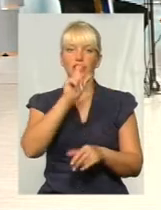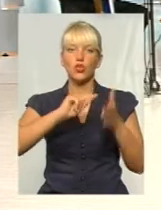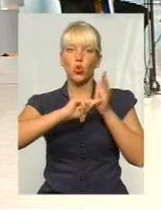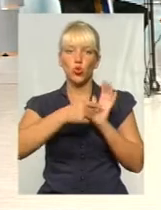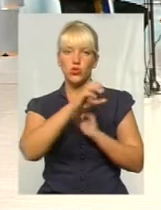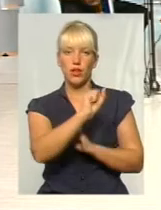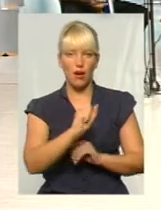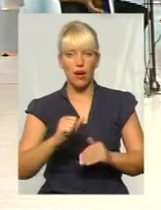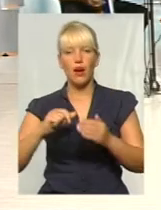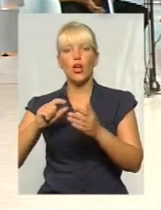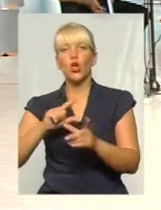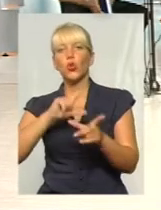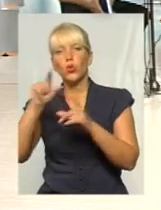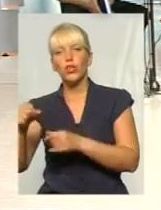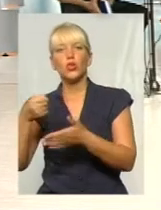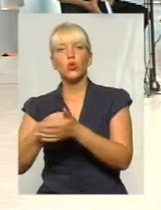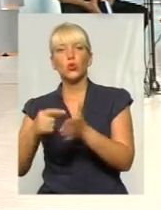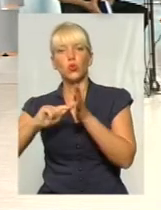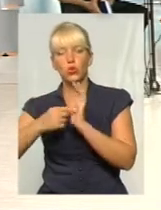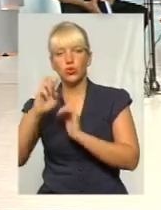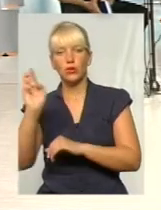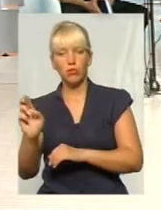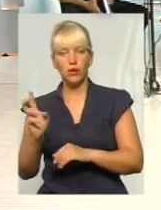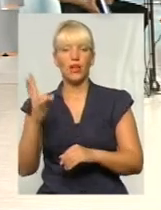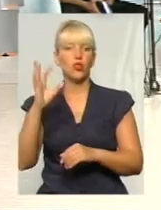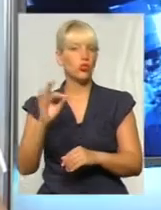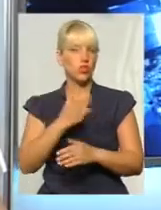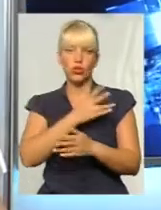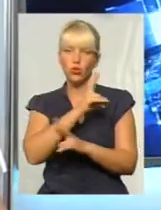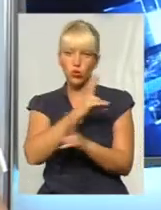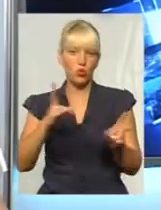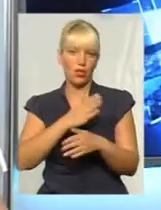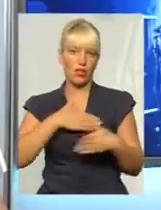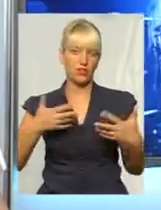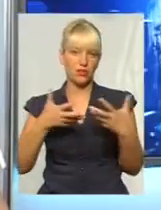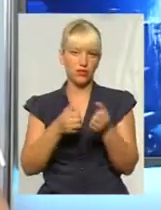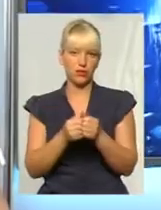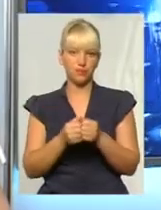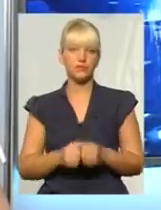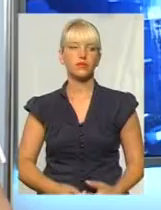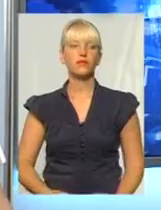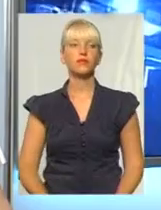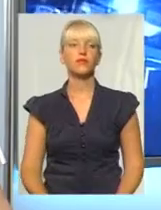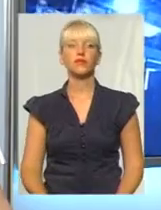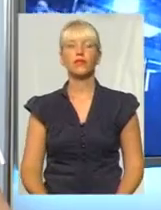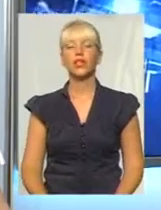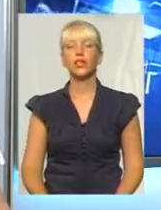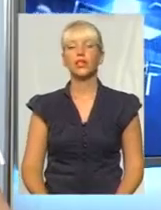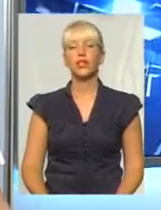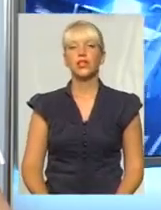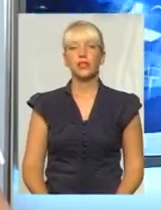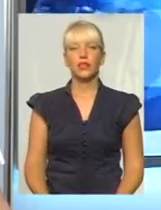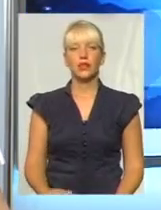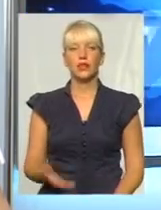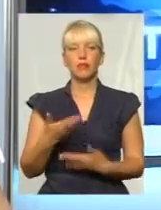де неможливо впливати на цю ситуацію. Дякую, пані Віталій. І пані Тетяна, хочемо тепер вам слово надати. Ми зачепили